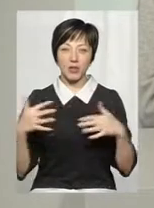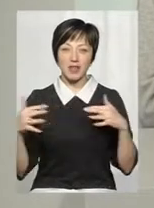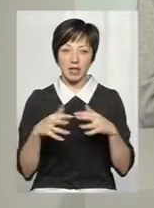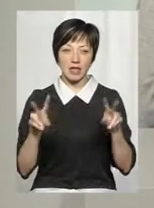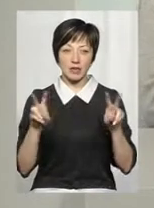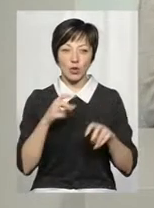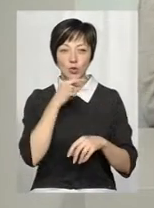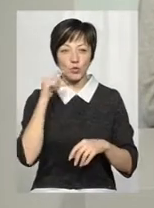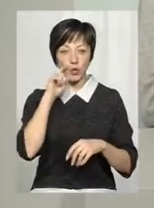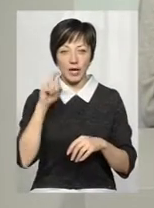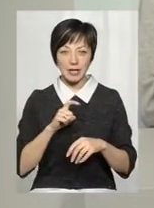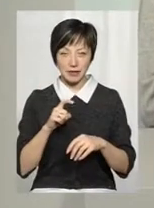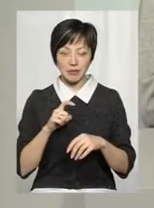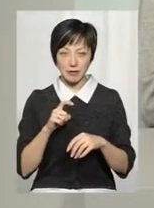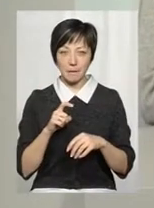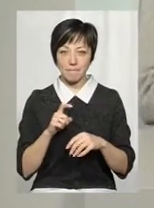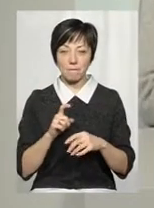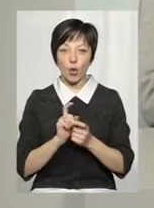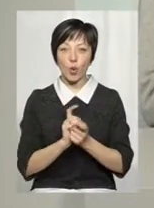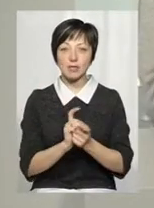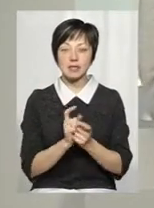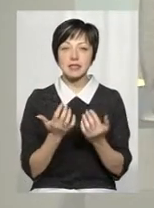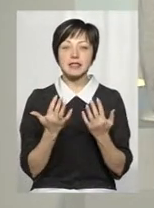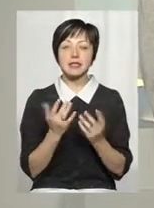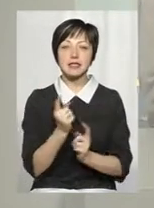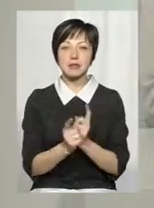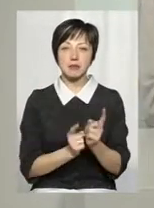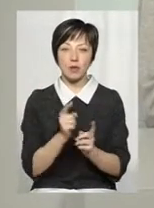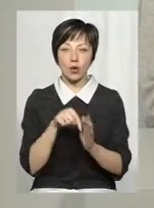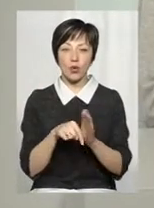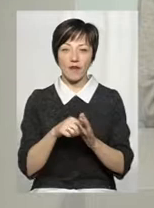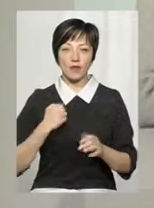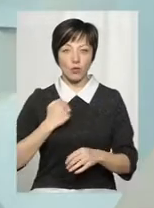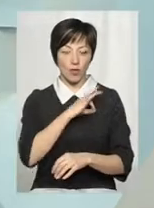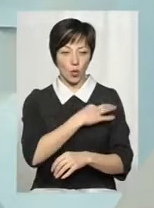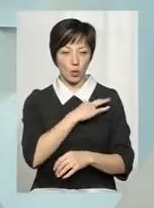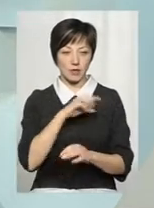називають російсько-українське протистояння, наскільки змінюється роль військової розвідки?